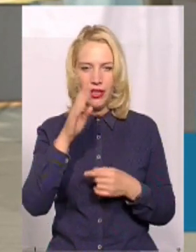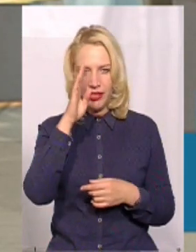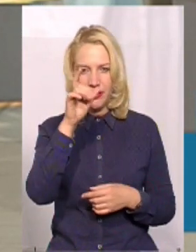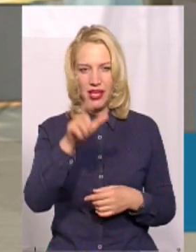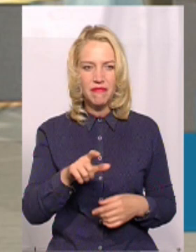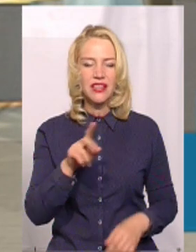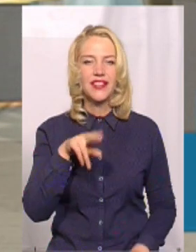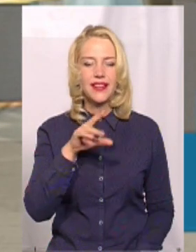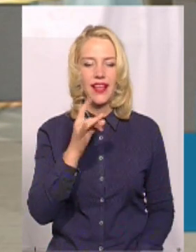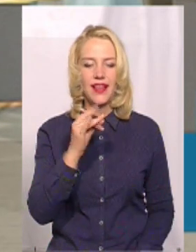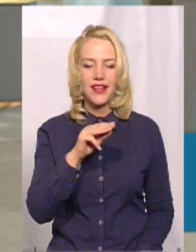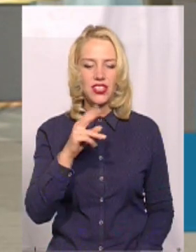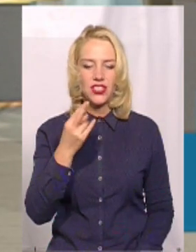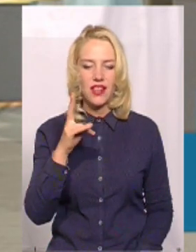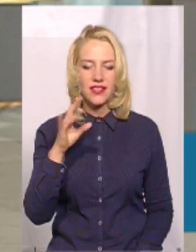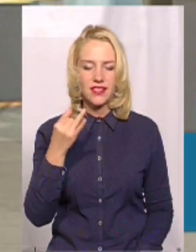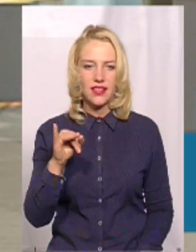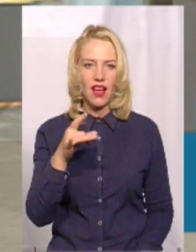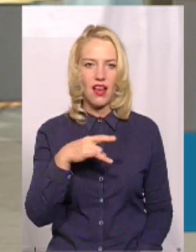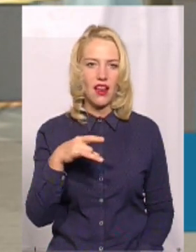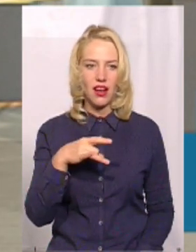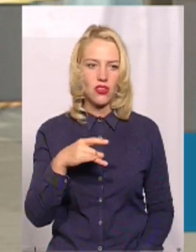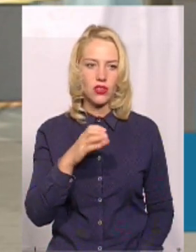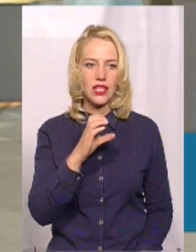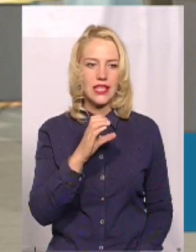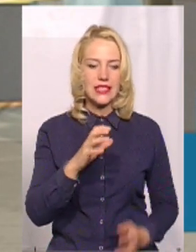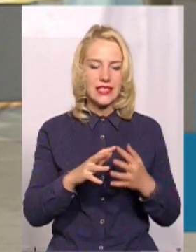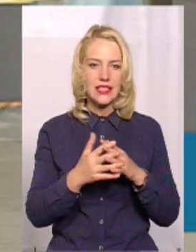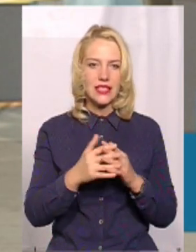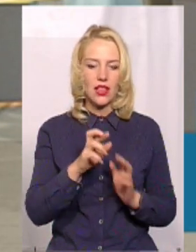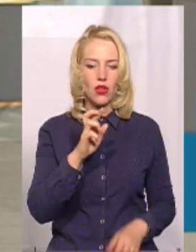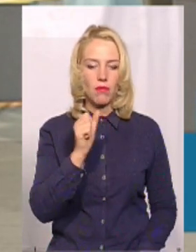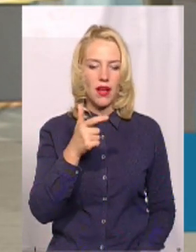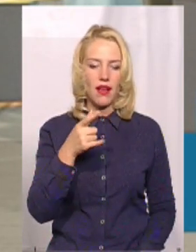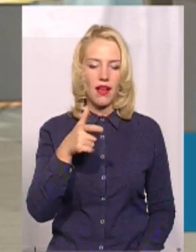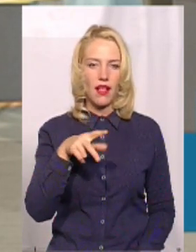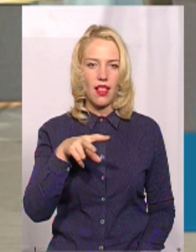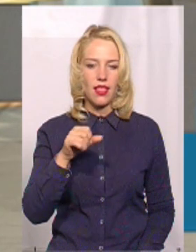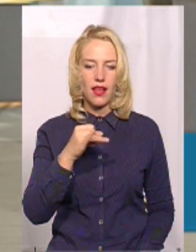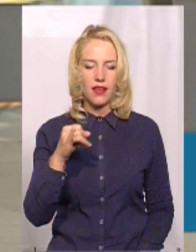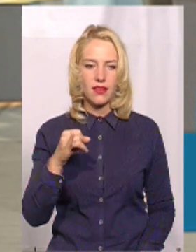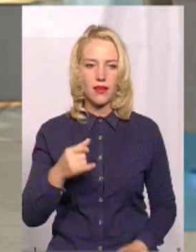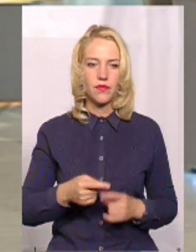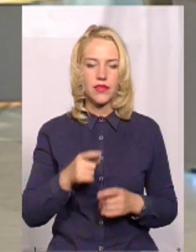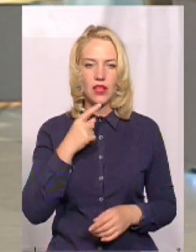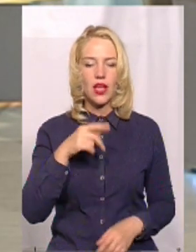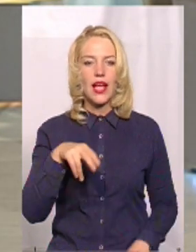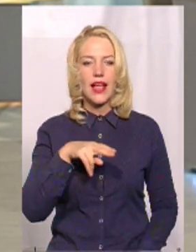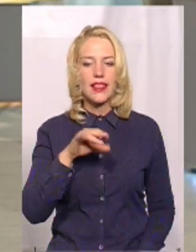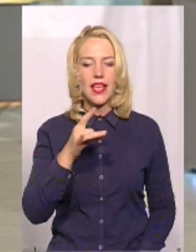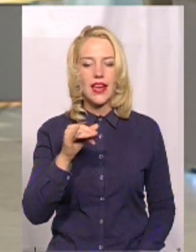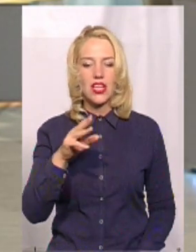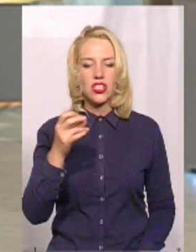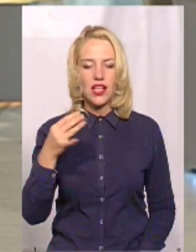Дережнянського району стосується? Він конкретно назвав Дережнянський район. І село Баглаї. Це в якому районі? Зразу же скажу по Дережнянському районі.